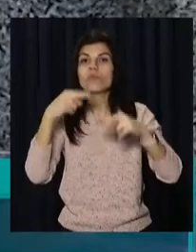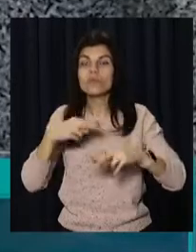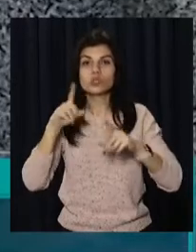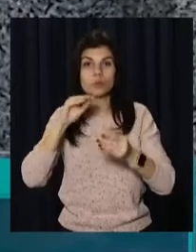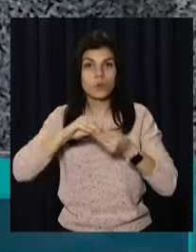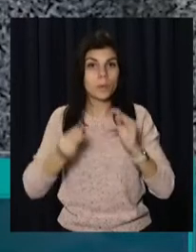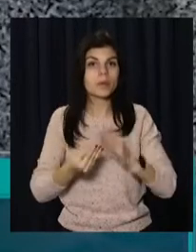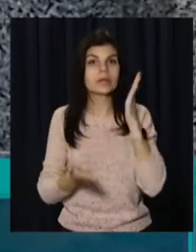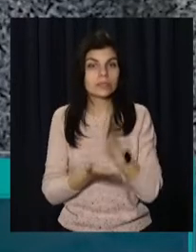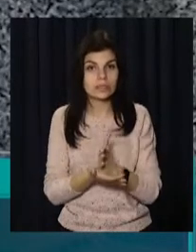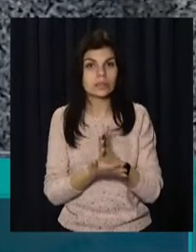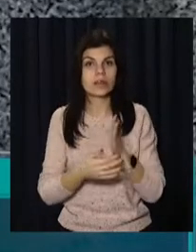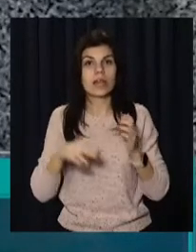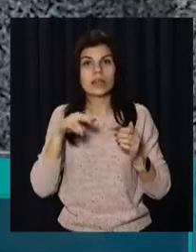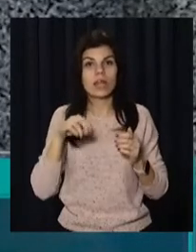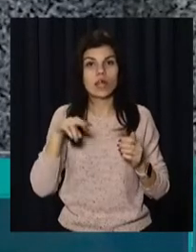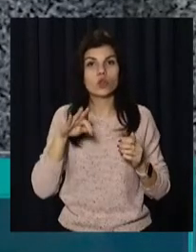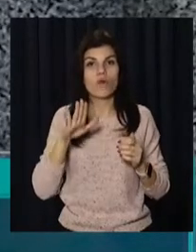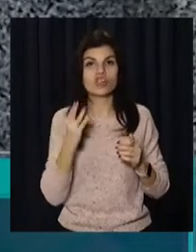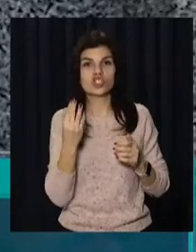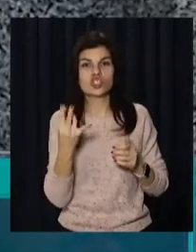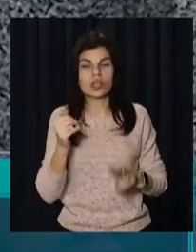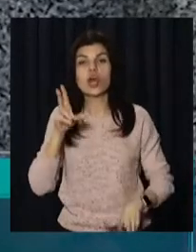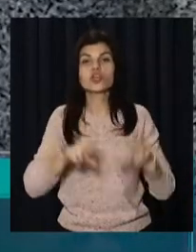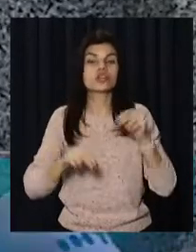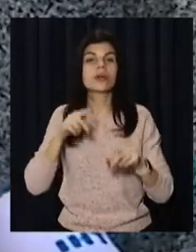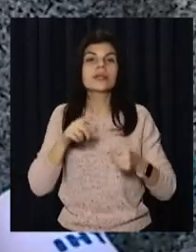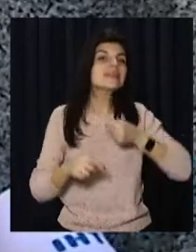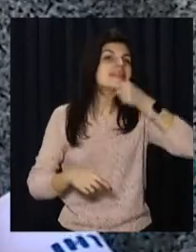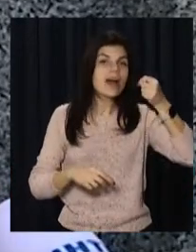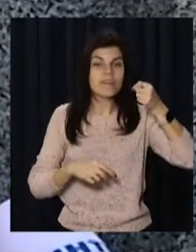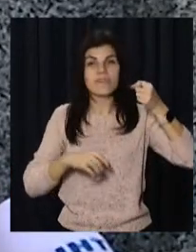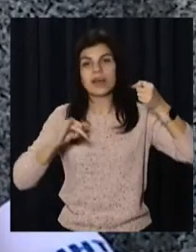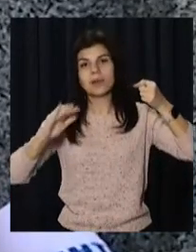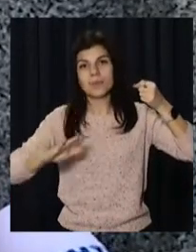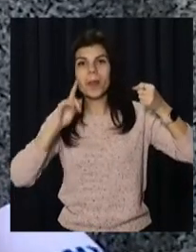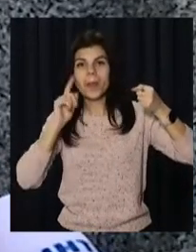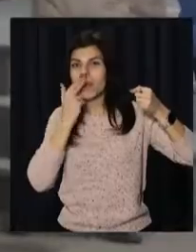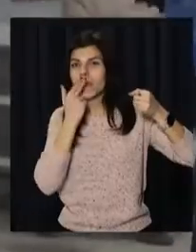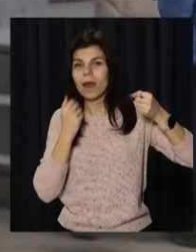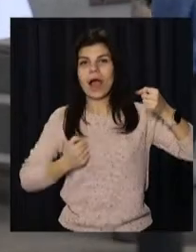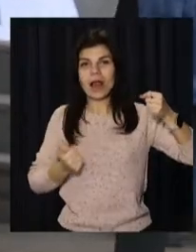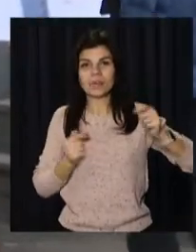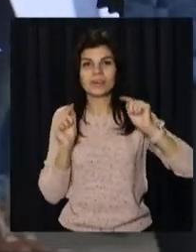проблему дідівщини в армії, моральної травлі та психологічного насилля.